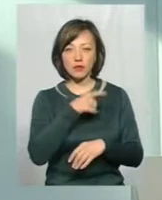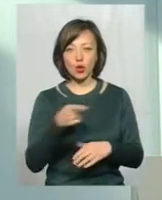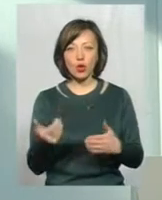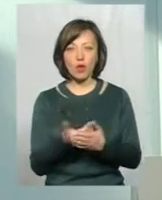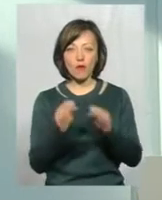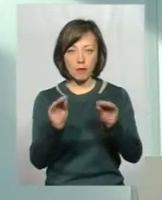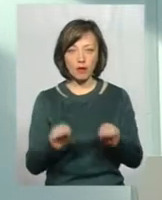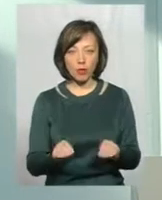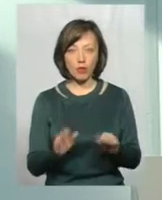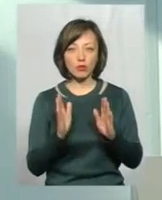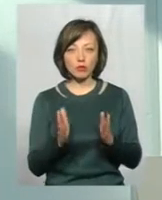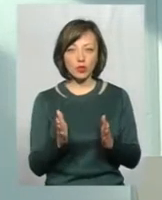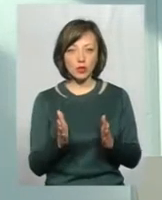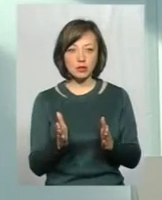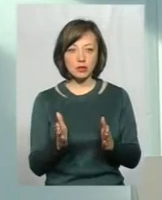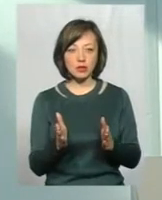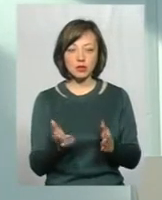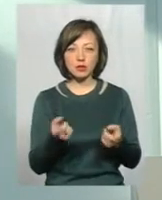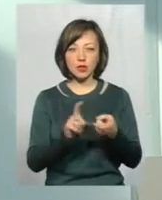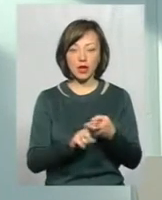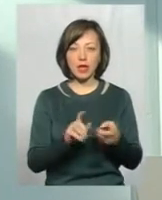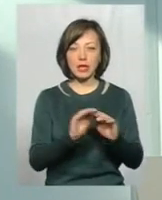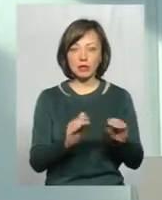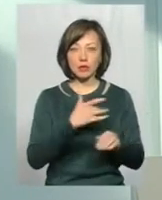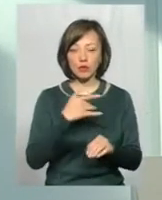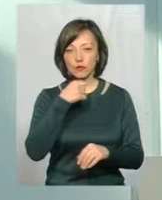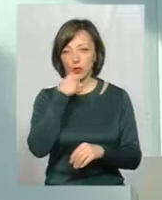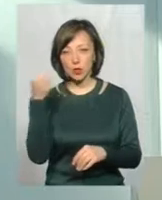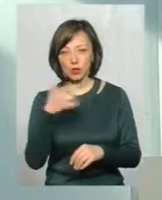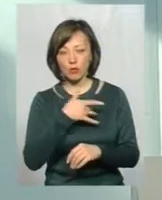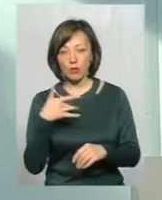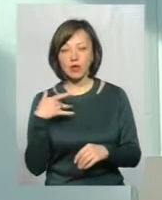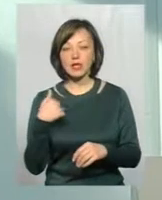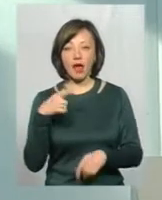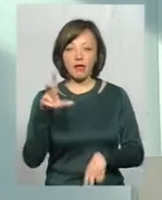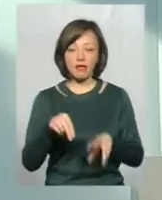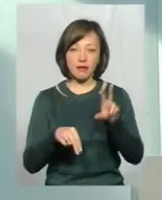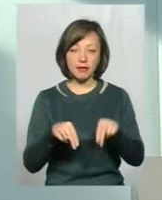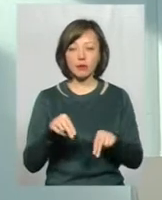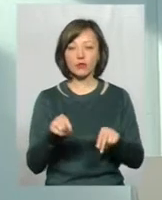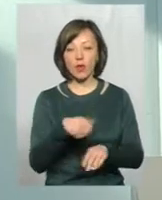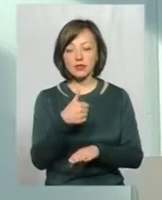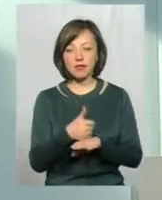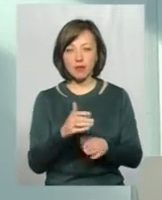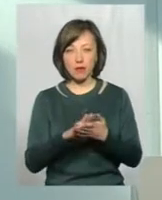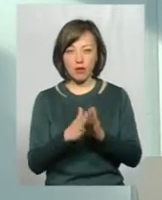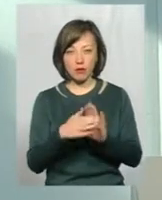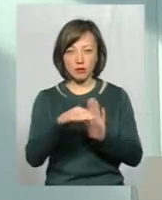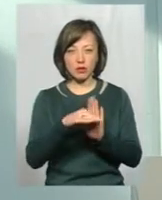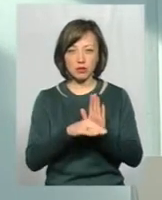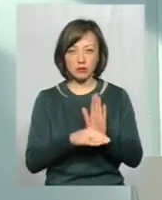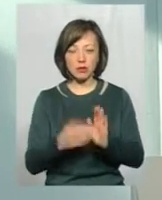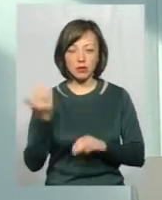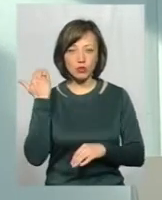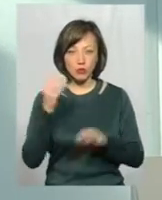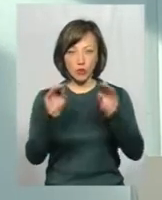новий протокол, який буде соединять і дітський туберкулез, і взрослий. Але я надіюся, що все-таки основні положення, які були в